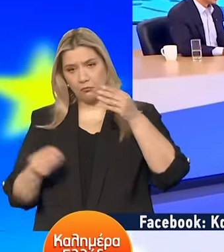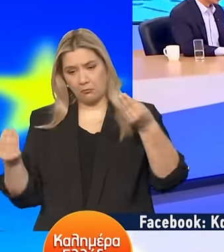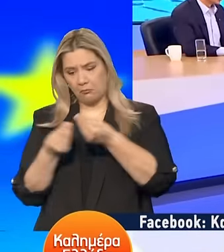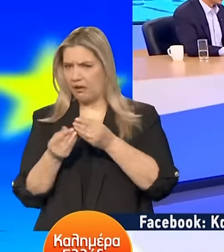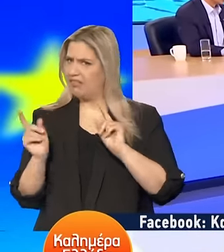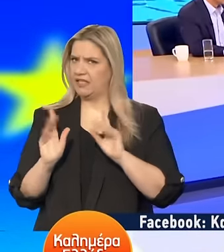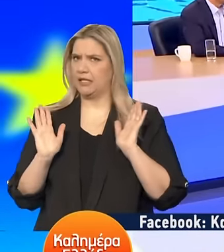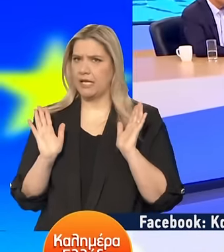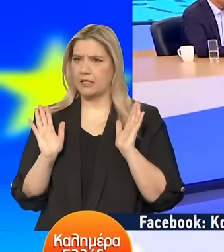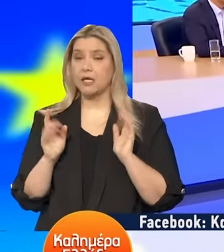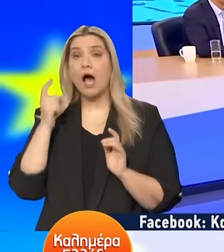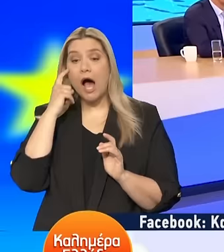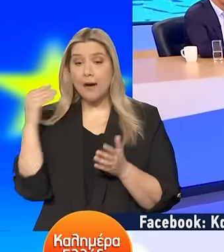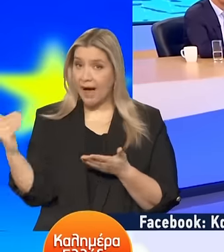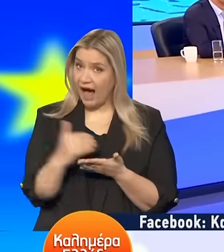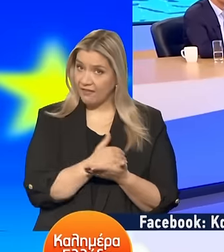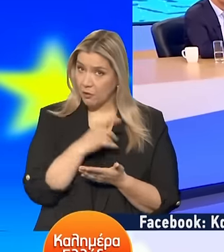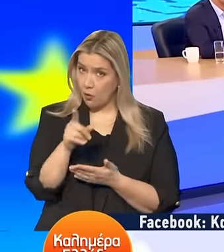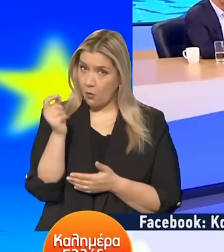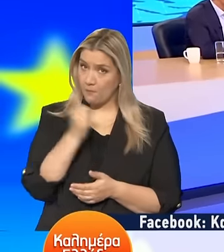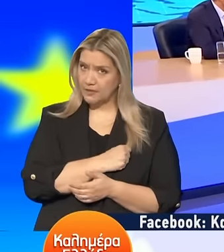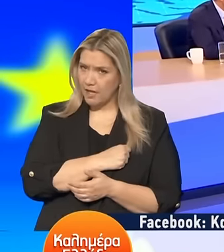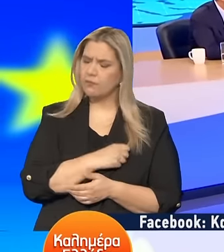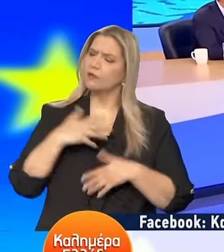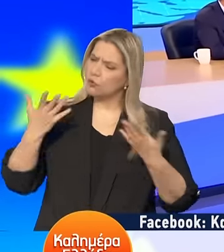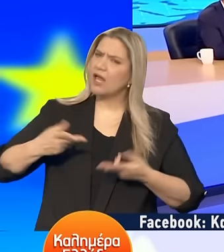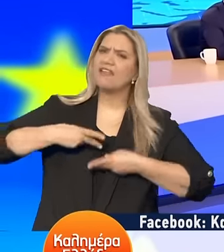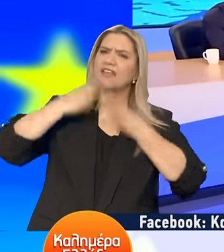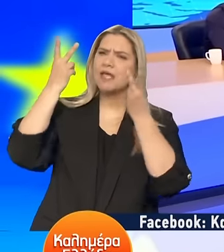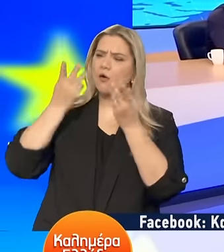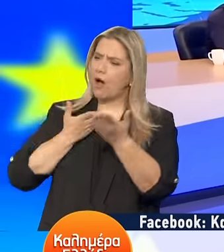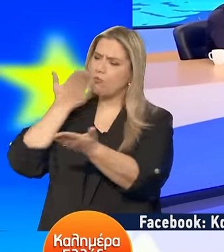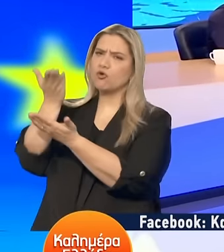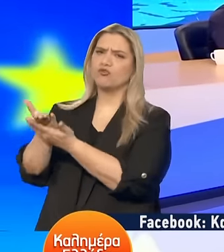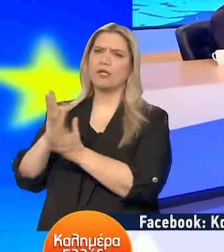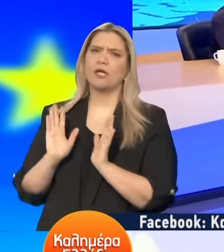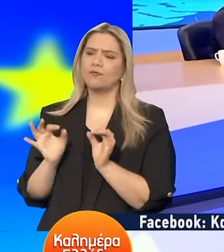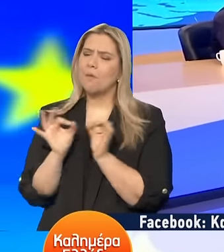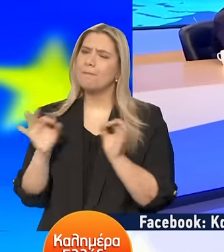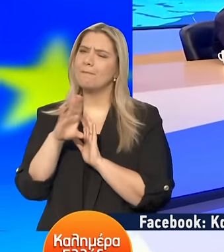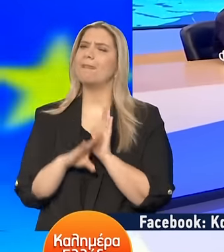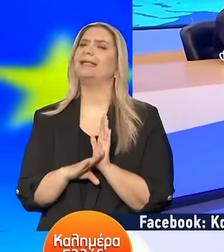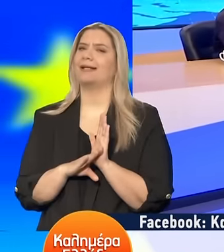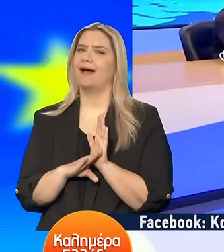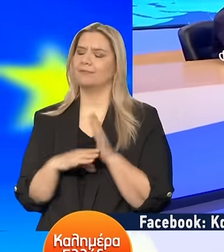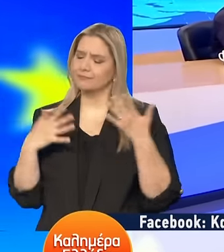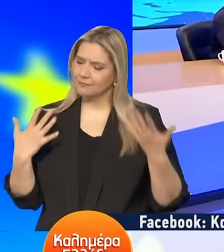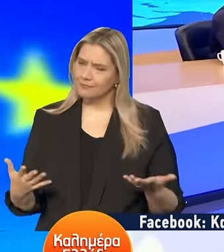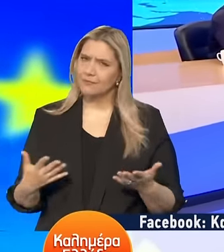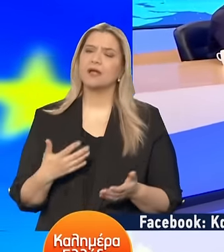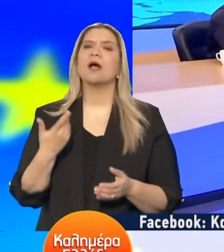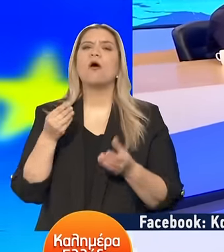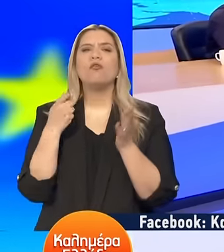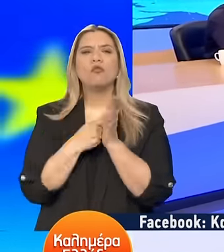από τον τρόπο φορολόγησης Έχει τη δυνατότητα να προσφύγει Όλα αυτά είναι μέτρα Τα οποία μας βοηθούν να βελτιώσουμε Τη φορολογική